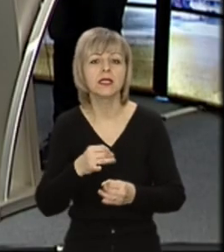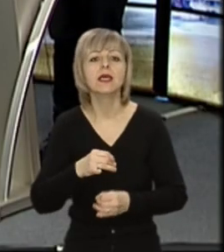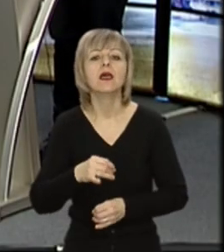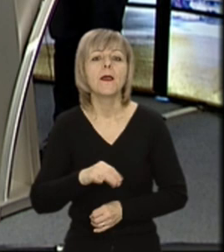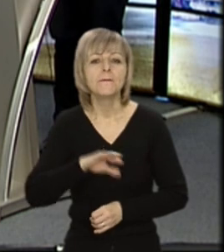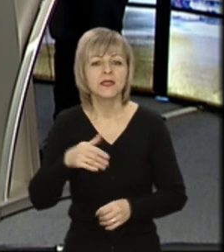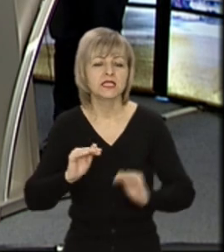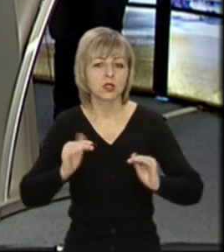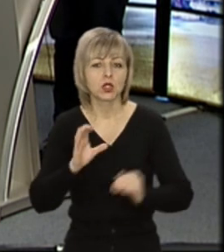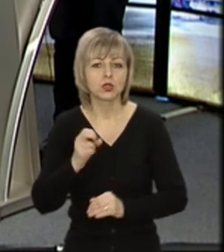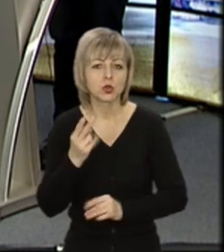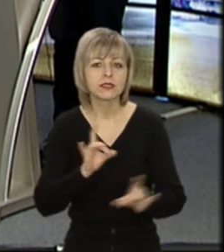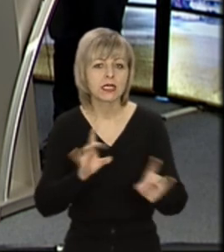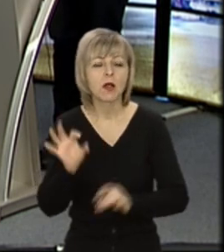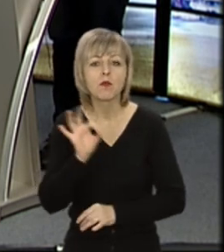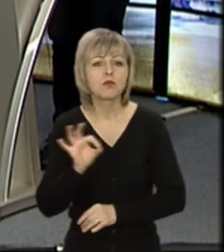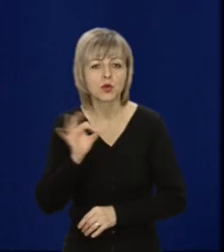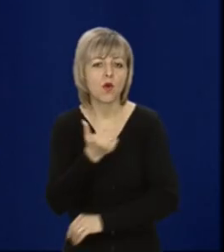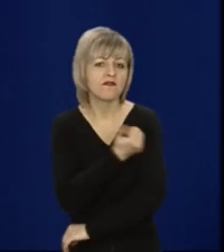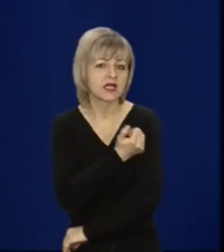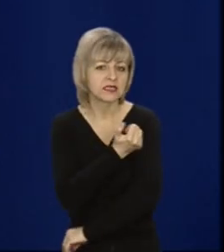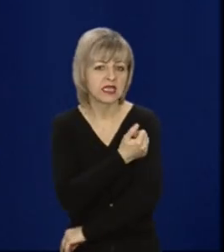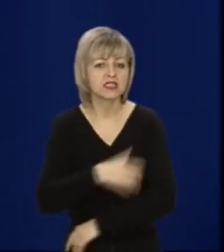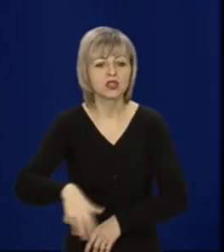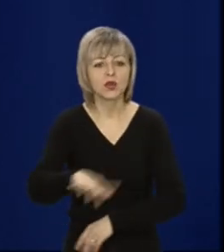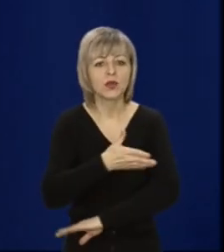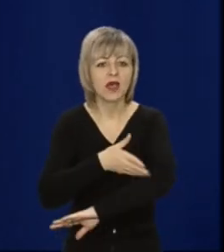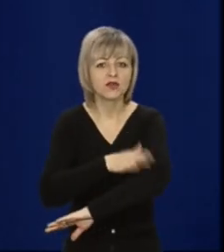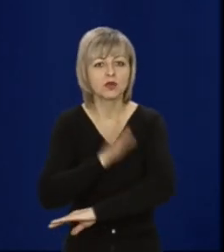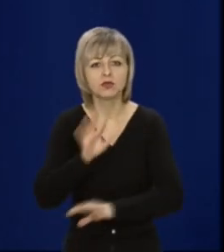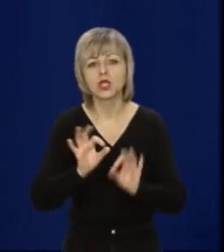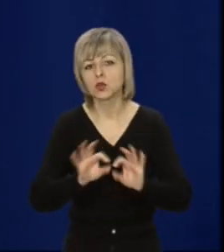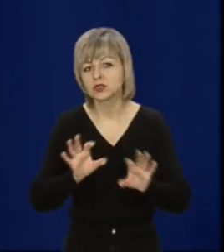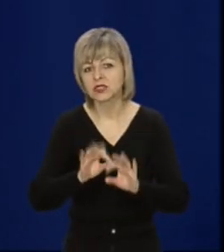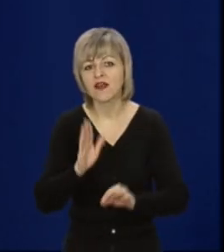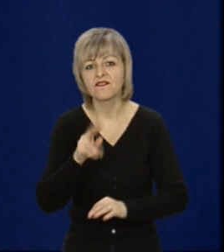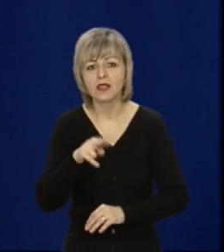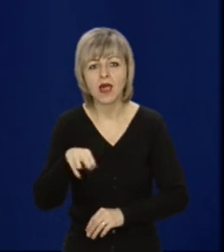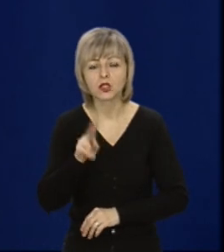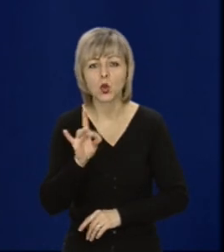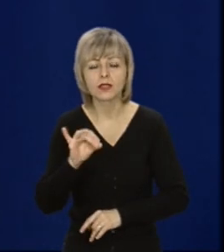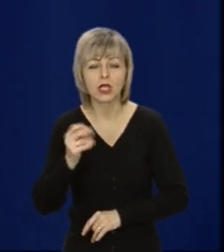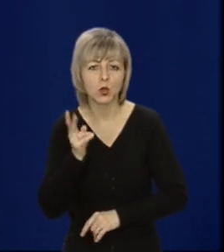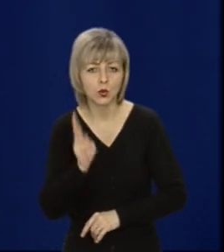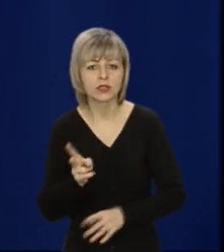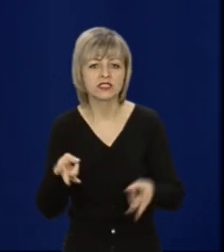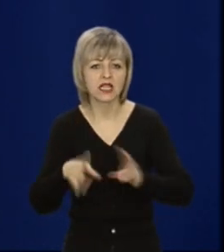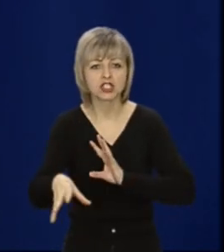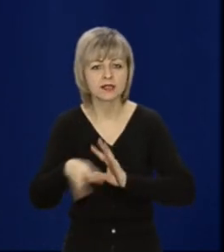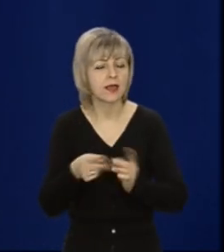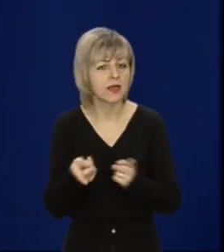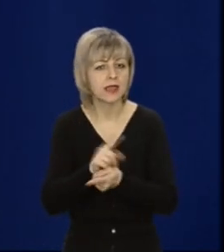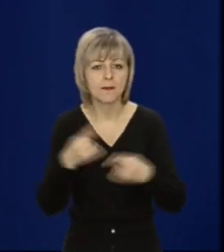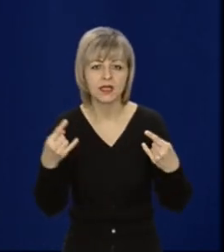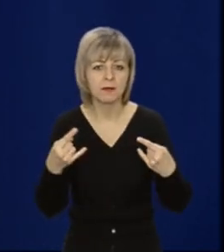після невеличкої соціальної реклами, про вакцинацію. На Волині буде говорити мій колега Влад Корнелюк, тож залишайтеся з нами, не